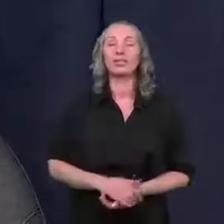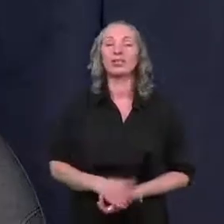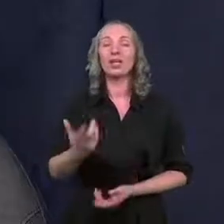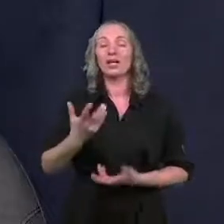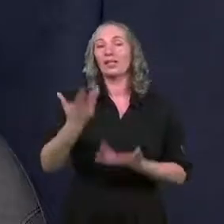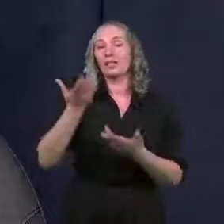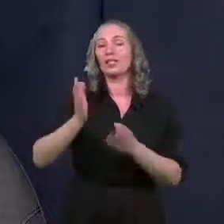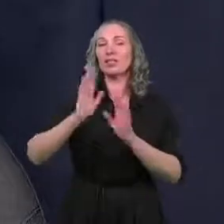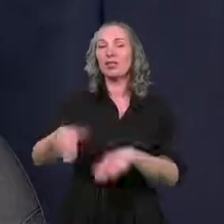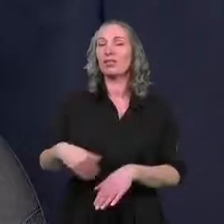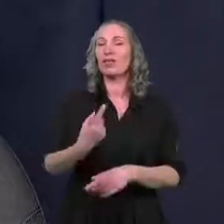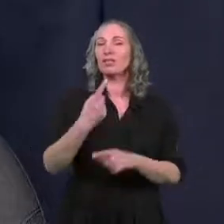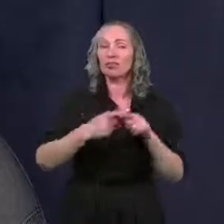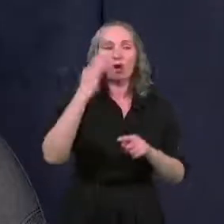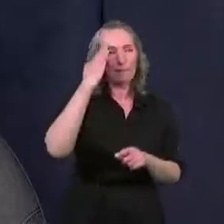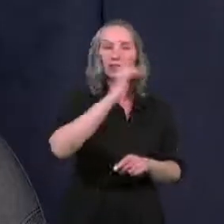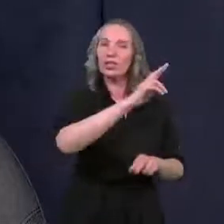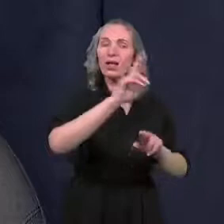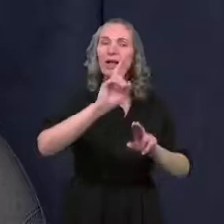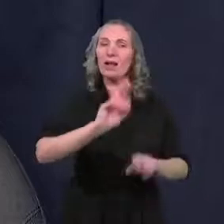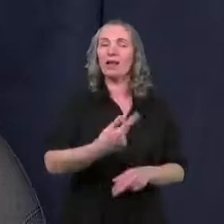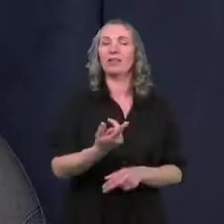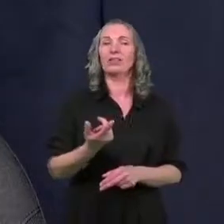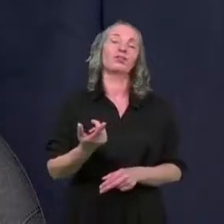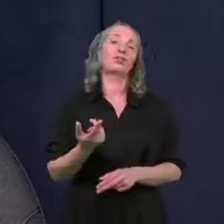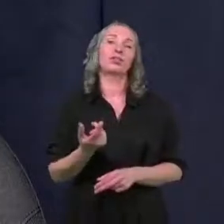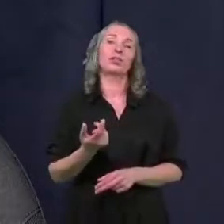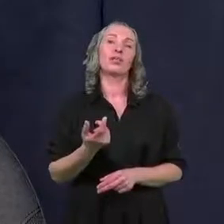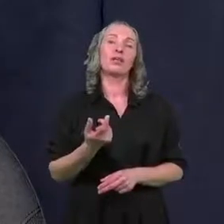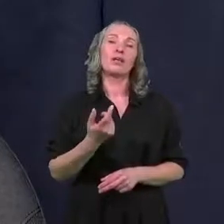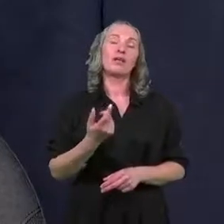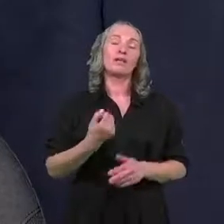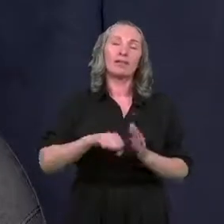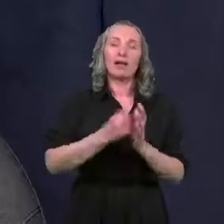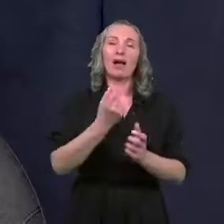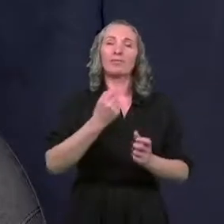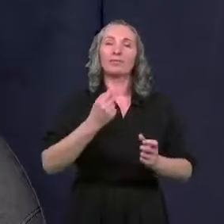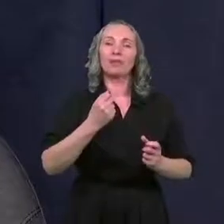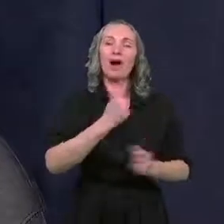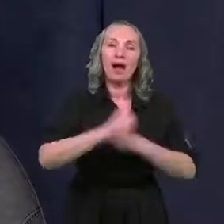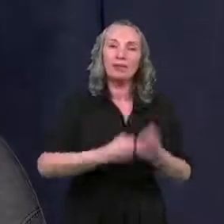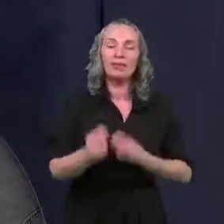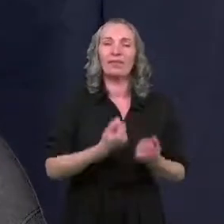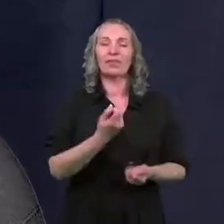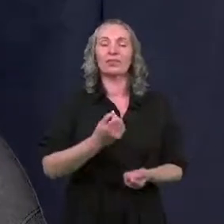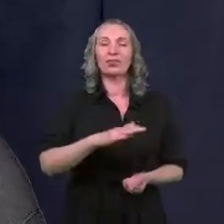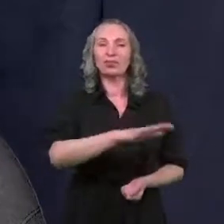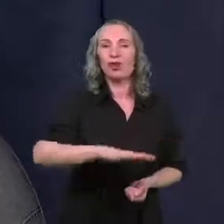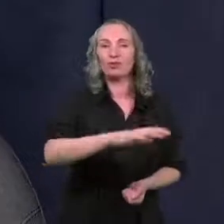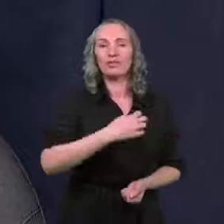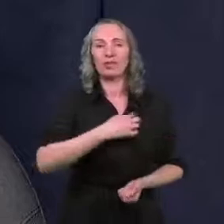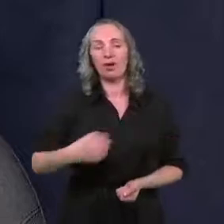Ale też chcemy zostawić pewną pulę mieszkań, żeby też aktywizować środowiska gospodarcze.